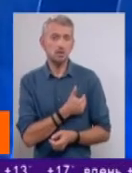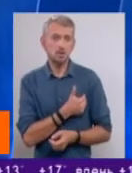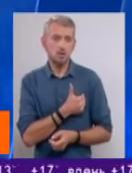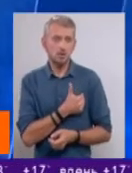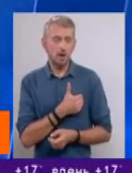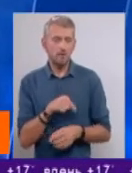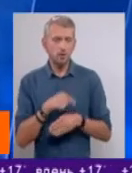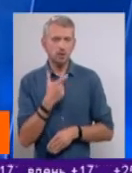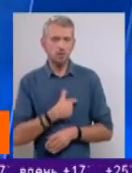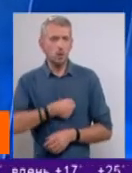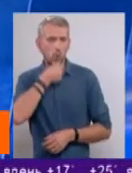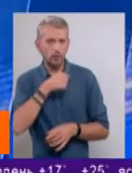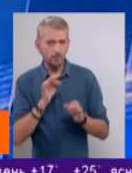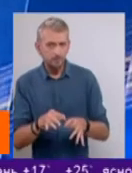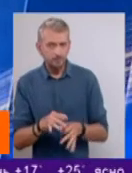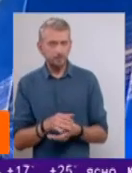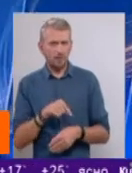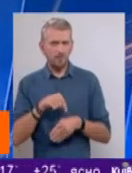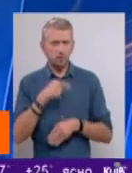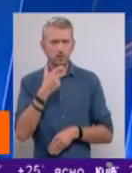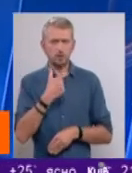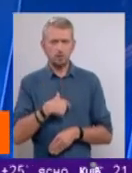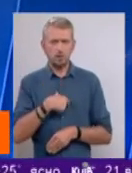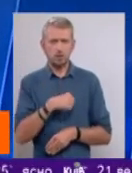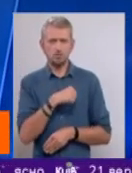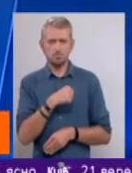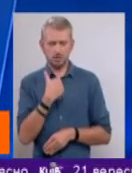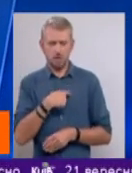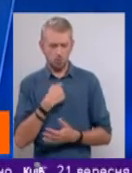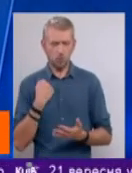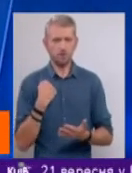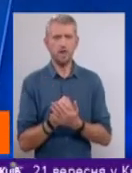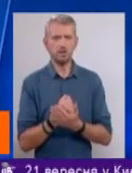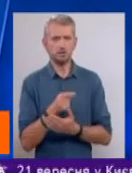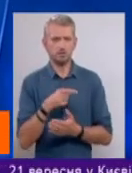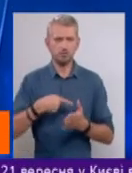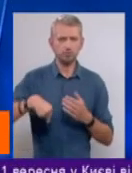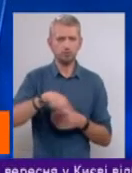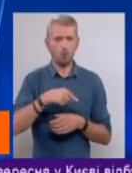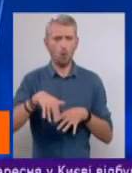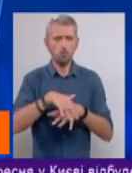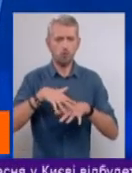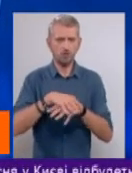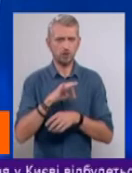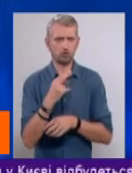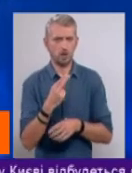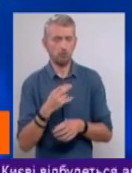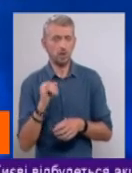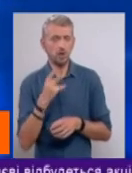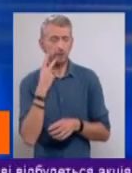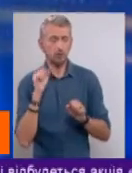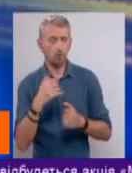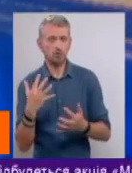себе дорослим. Відчути себе, самоствердитися в тому оточенні соціальному, в якому ти є. І завжди можна